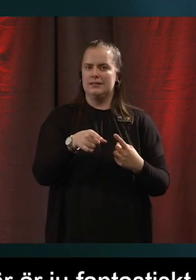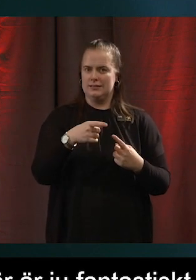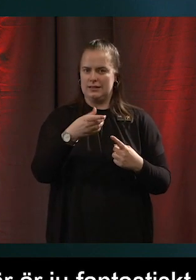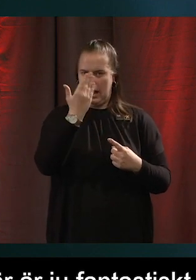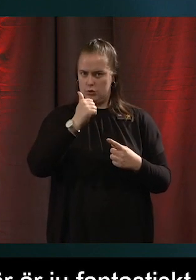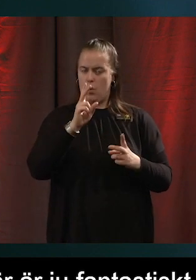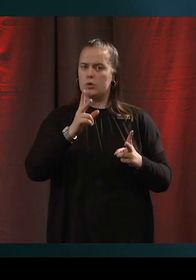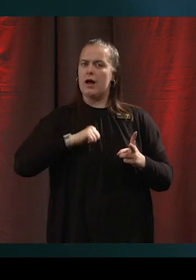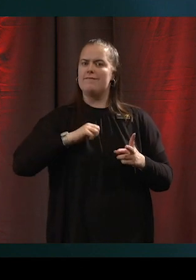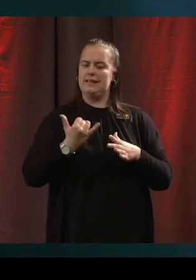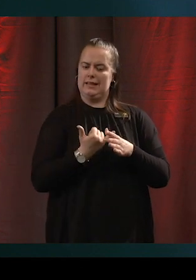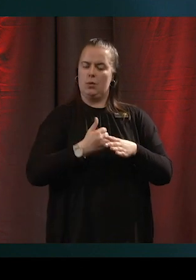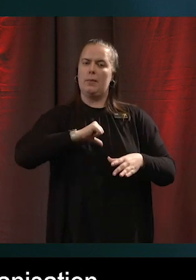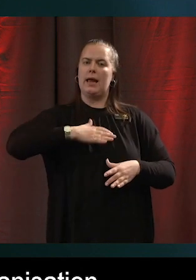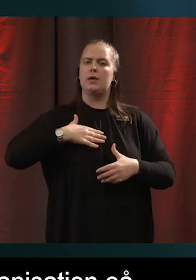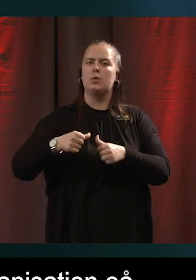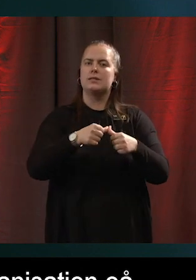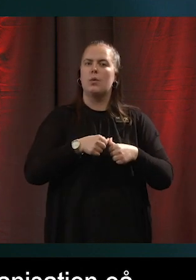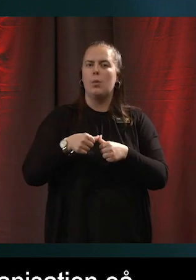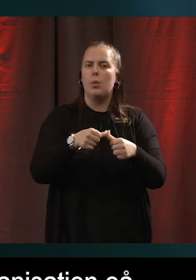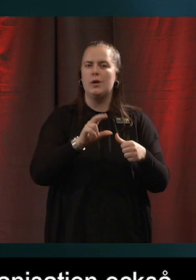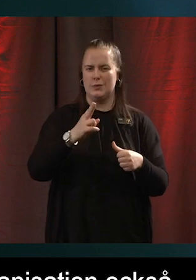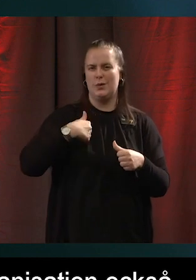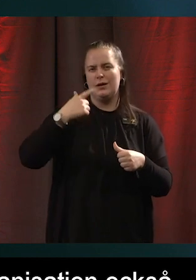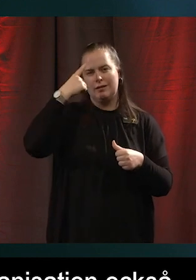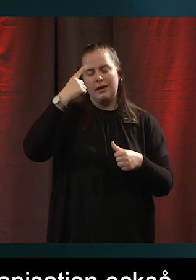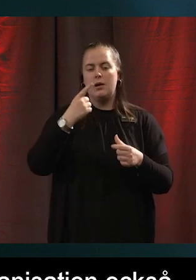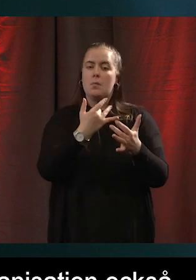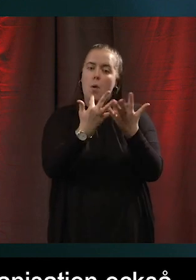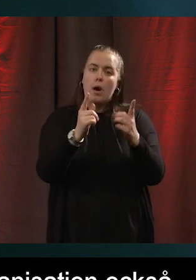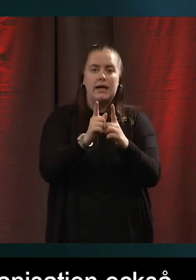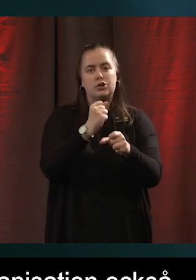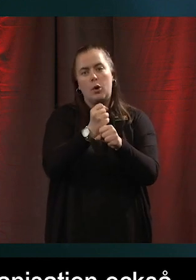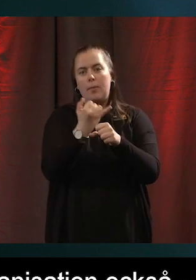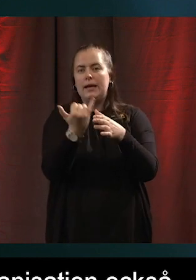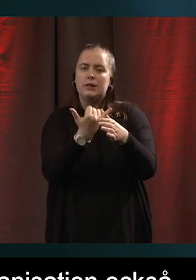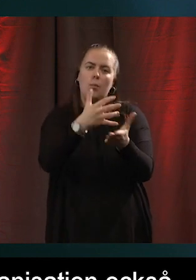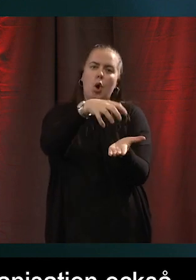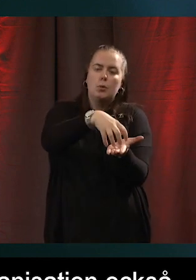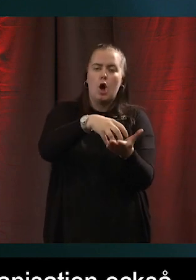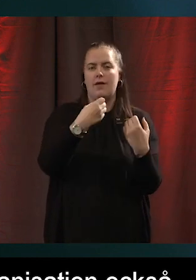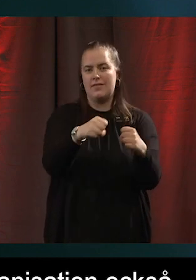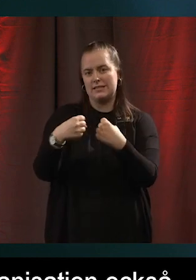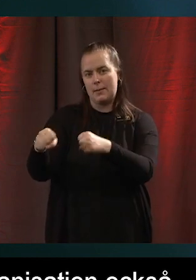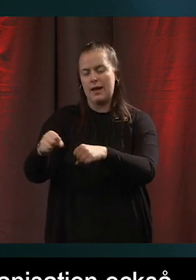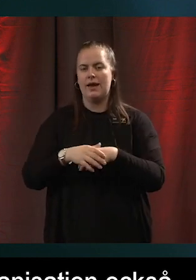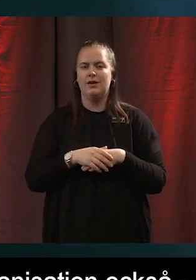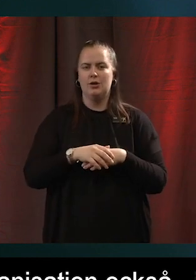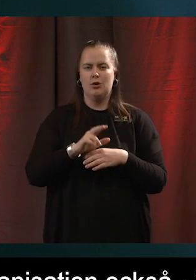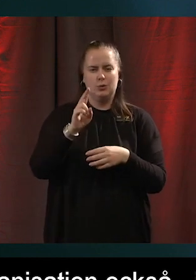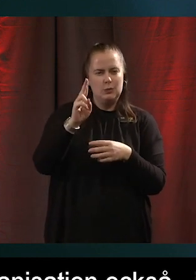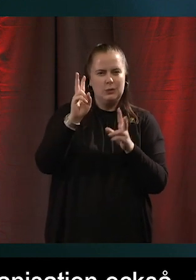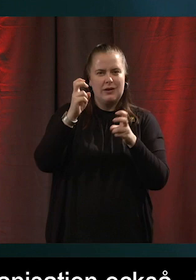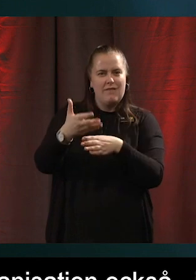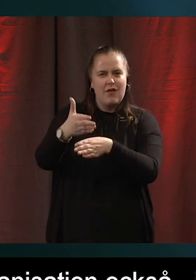egen organisation. man jobbar, nu föreställer jag mig många till exempel i kommunala verksamheter eller någonting sånt. man innan de här stora utredningarna